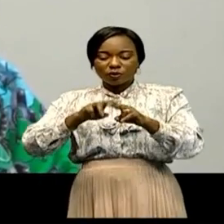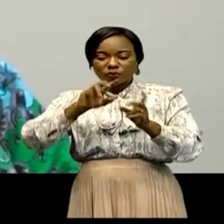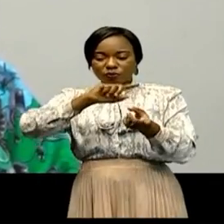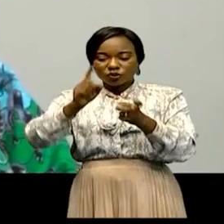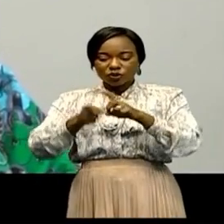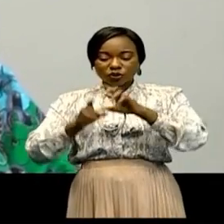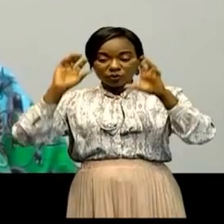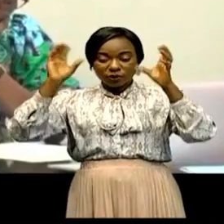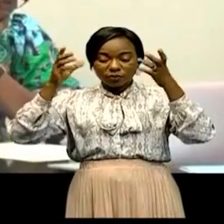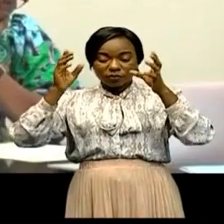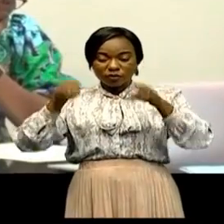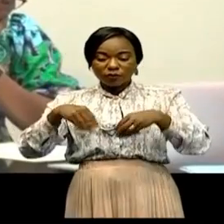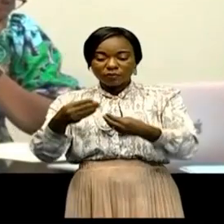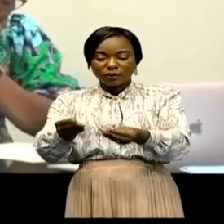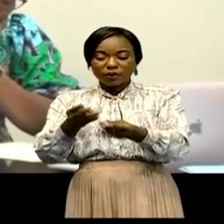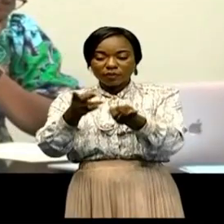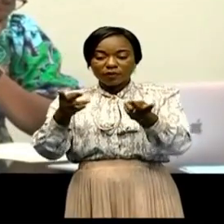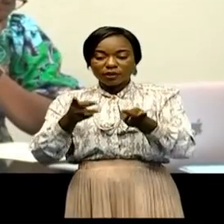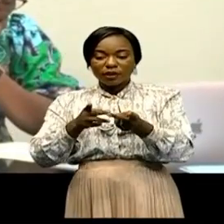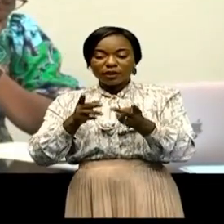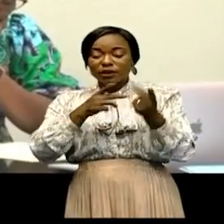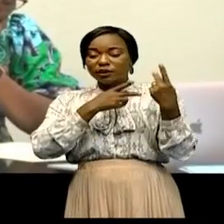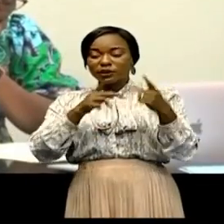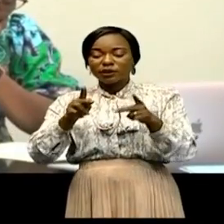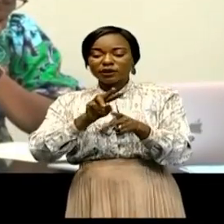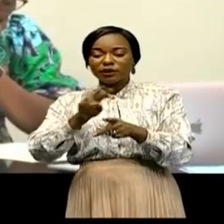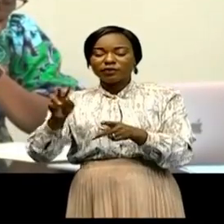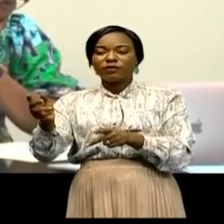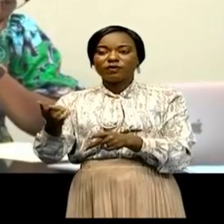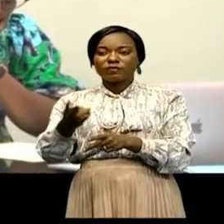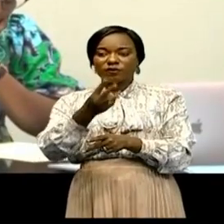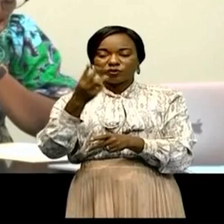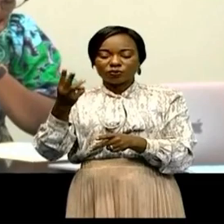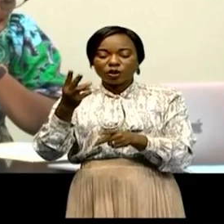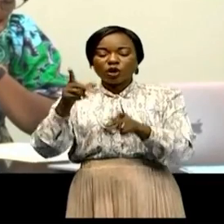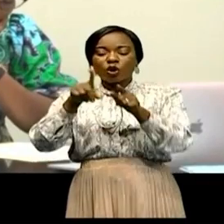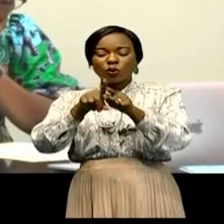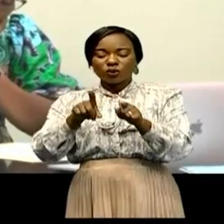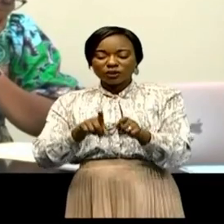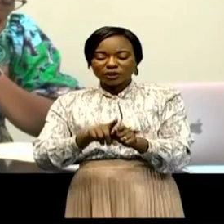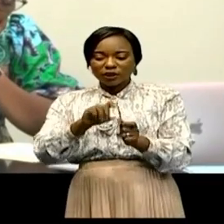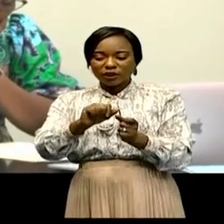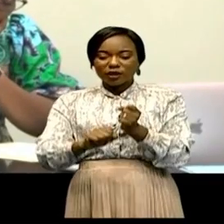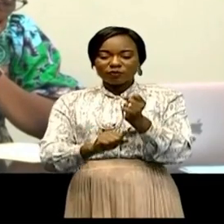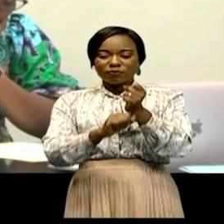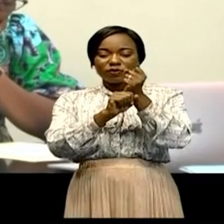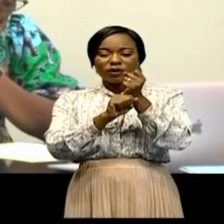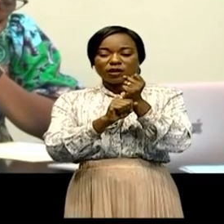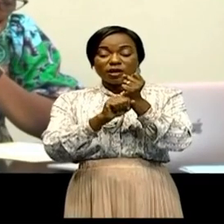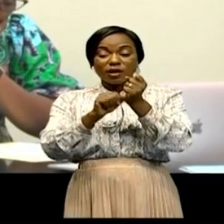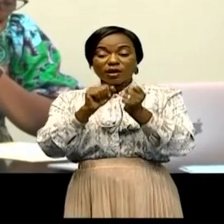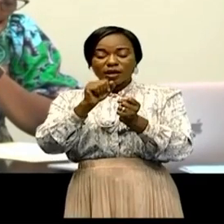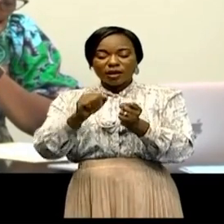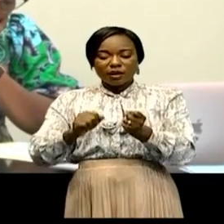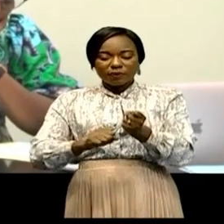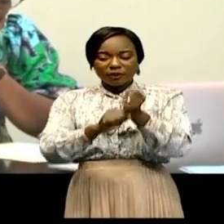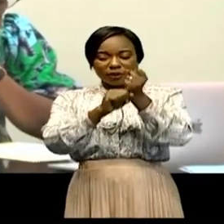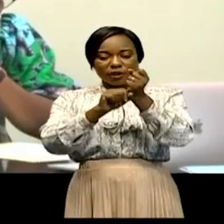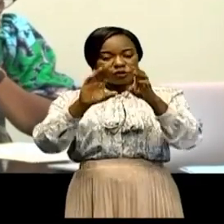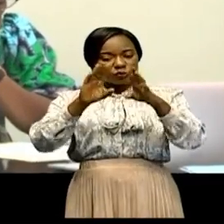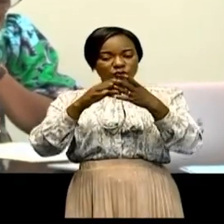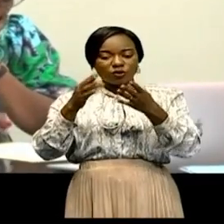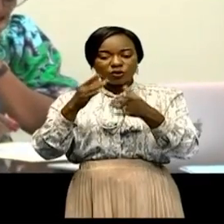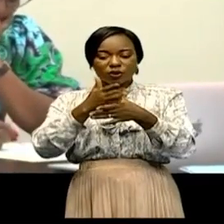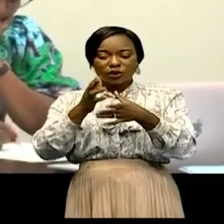d'ici 2023. L'appui annoncé de la Grande-Bretagne pour développer des partenariats bilatéraux avec la République